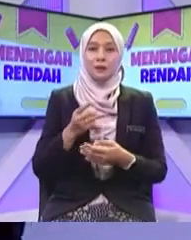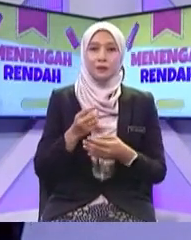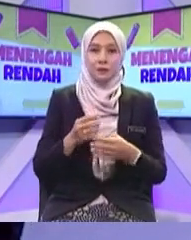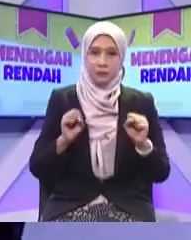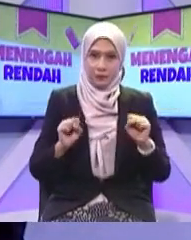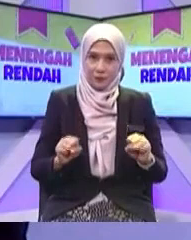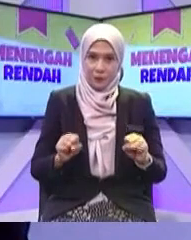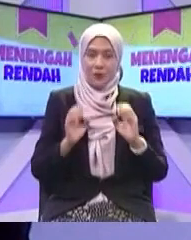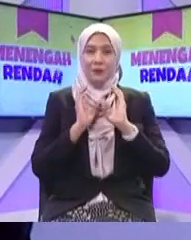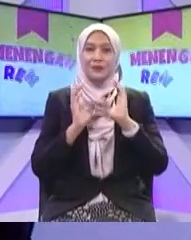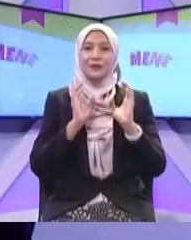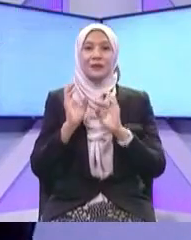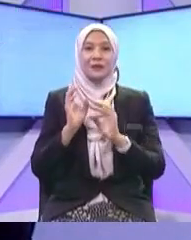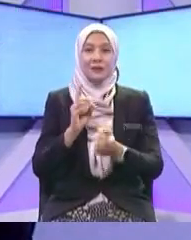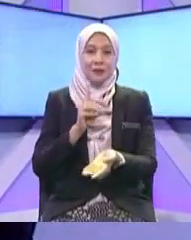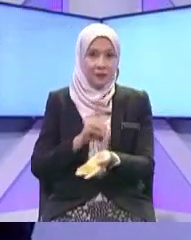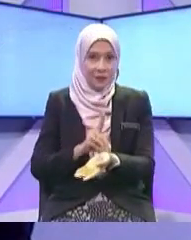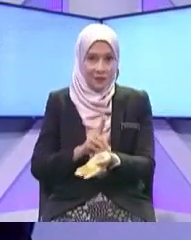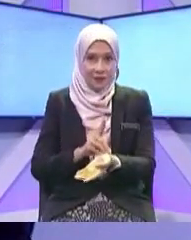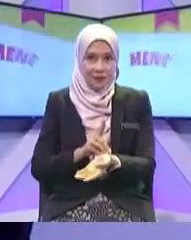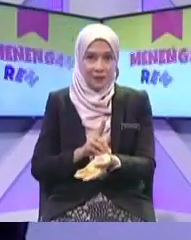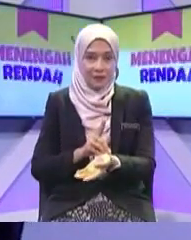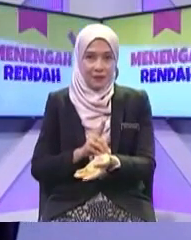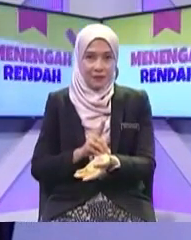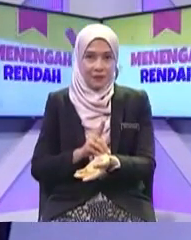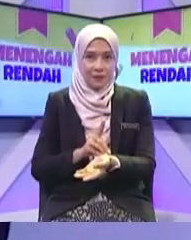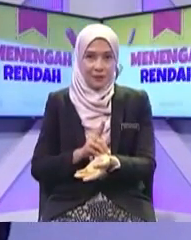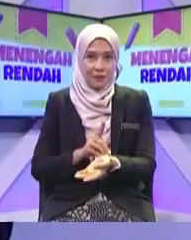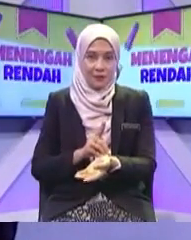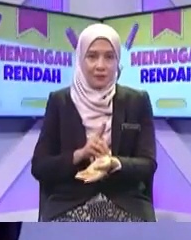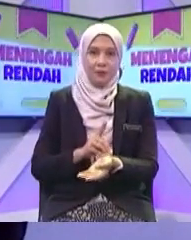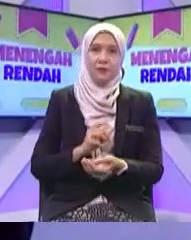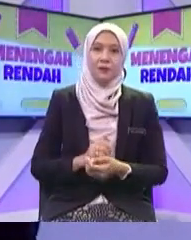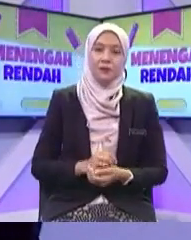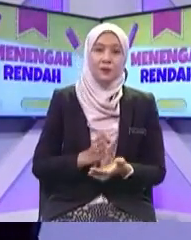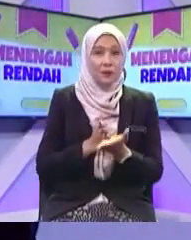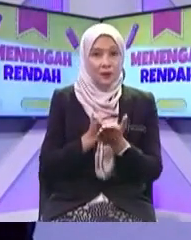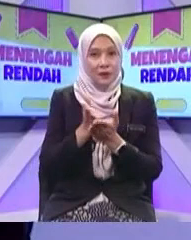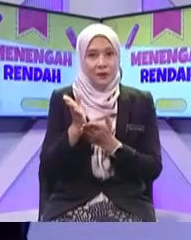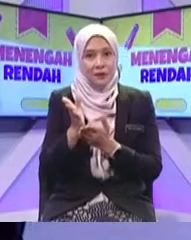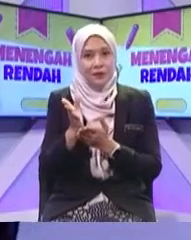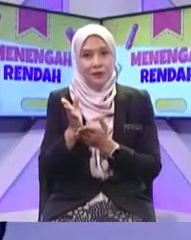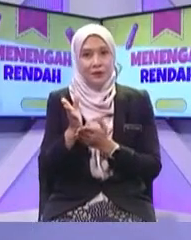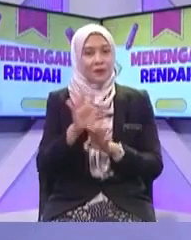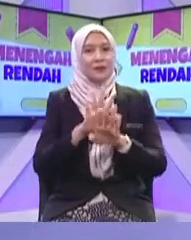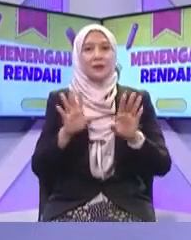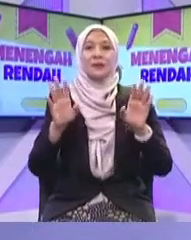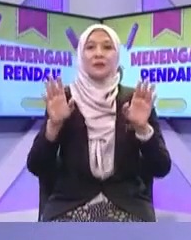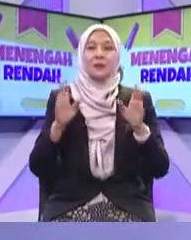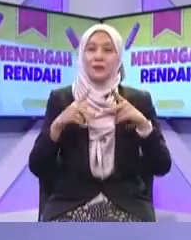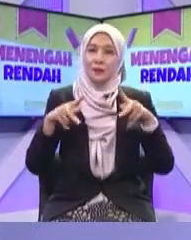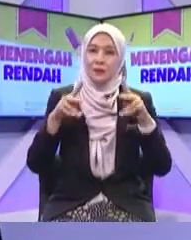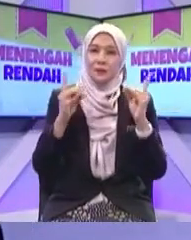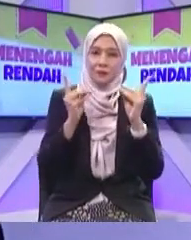telekesihatan Pesakit boleh diperiksa oleh doktor Pakar secara jarak jauh Menggunakan teknologi komunikasi